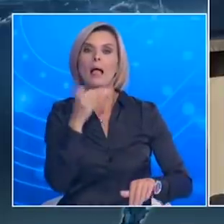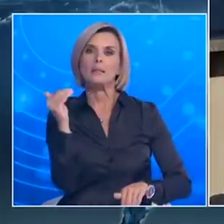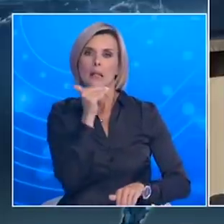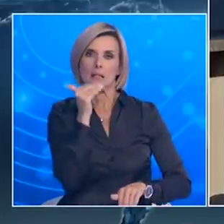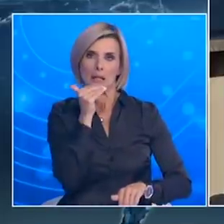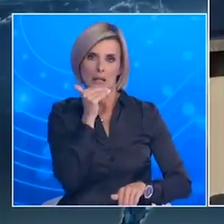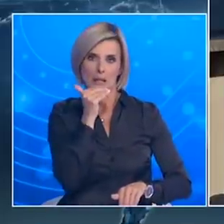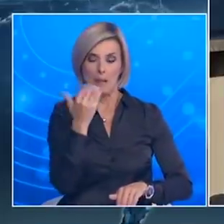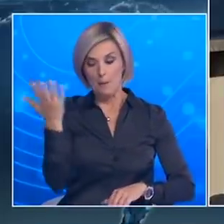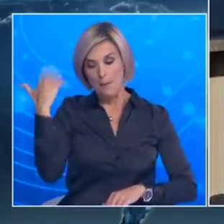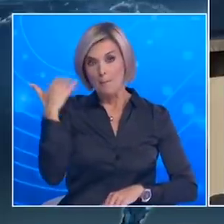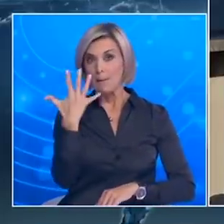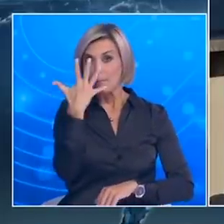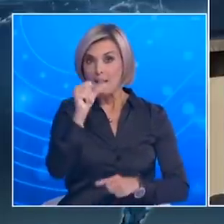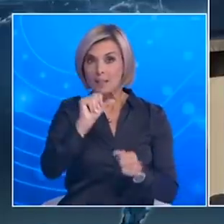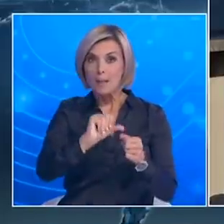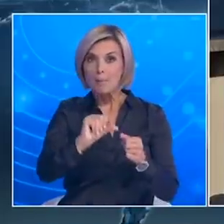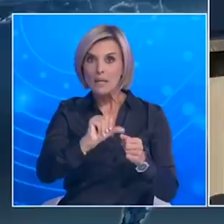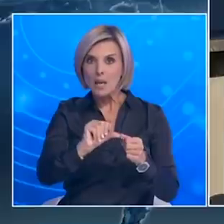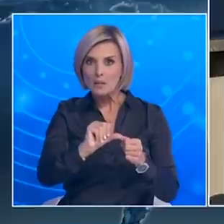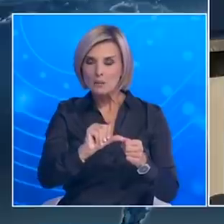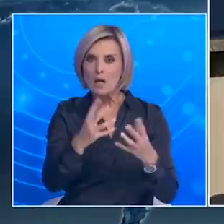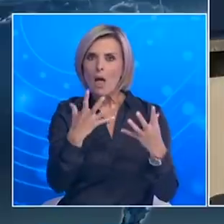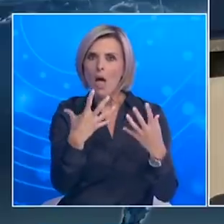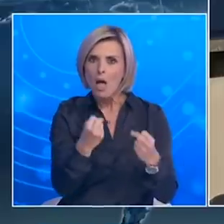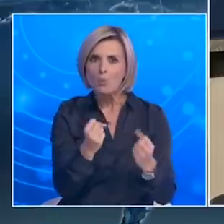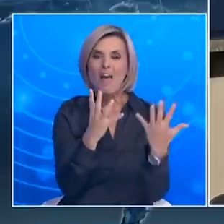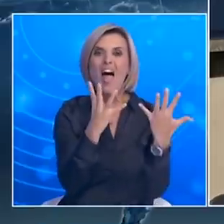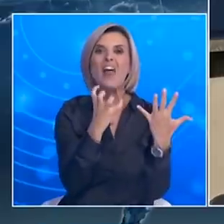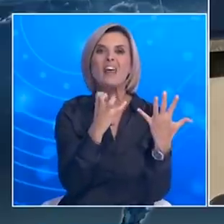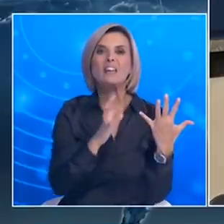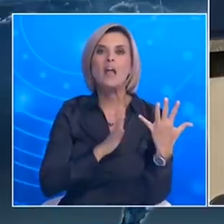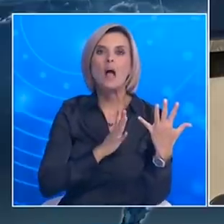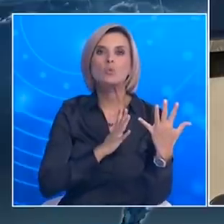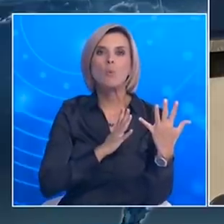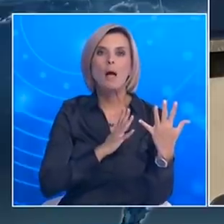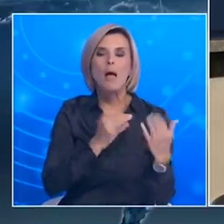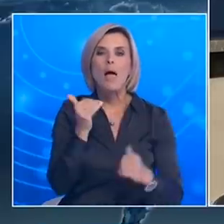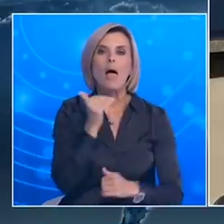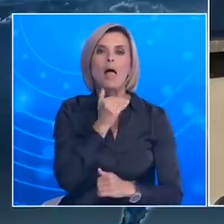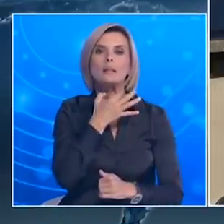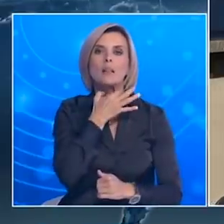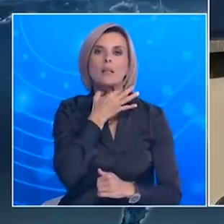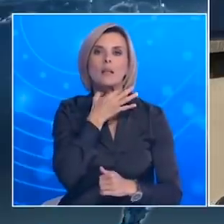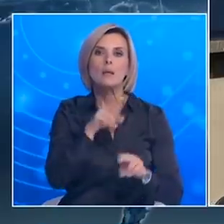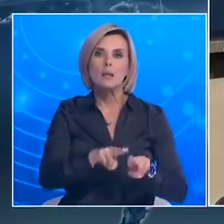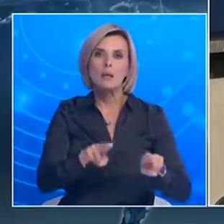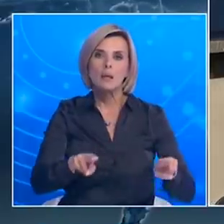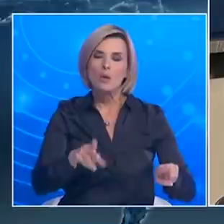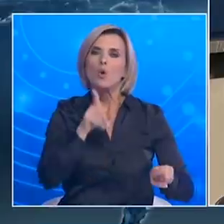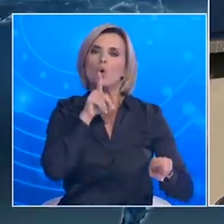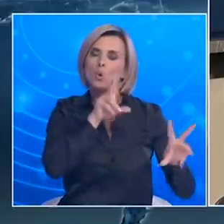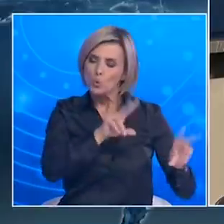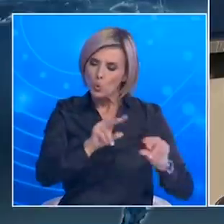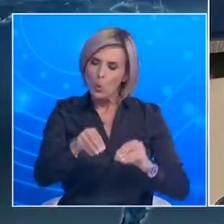θεραπείας Πριν 5 μήνες Ο αριθμός αυτός ήταν μεγαλύτερος από 90 Το ίδιο συμβαίνει και με τις απλές νοσηλίες Και